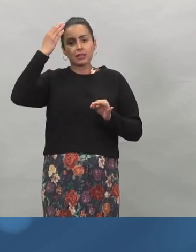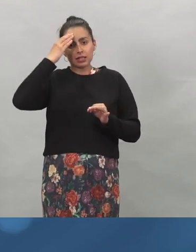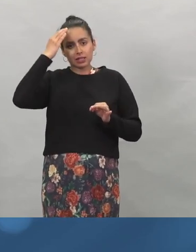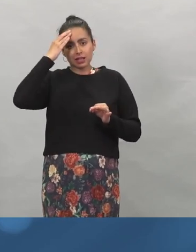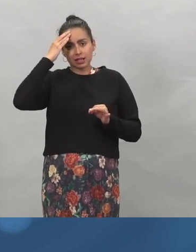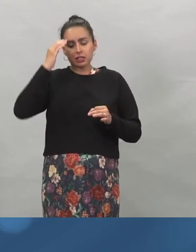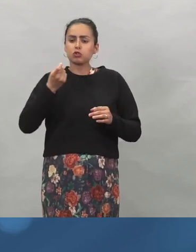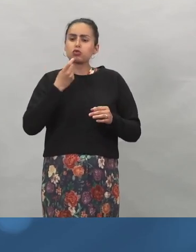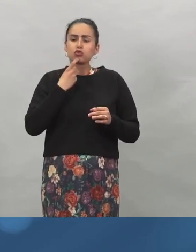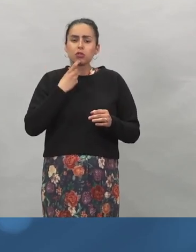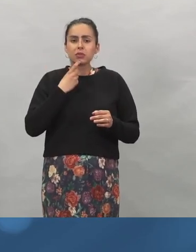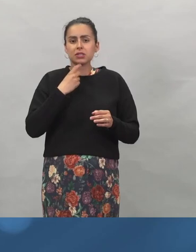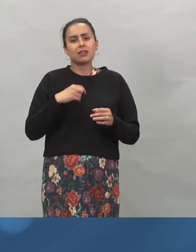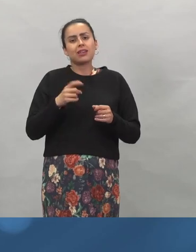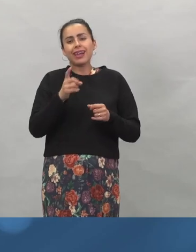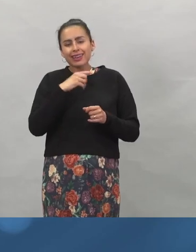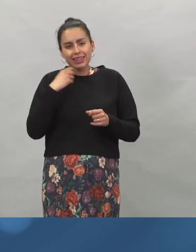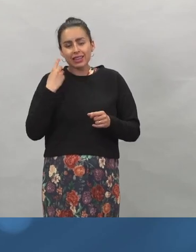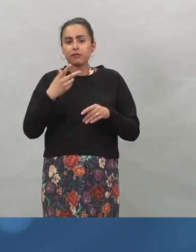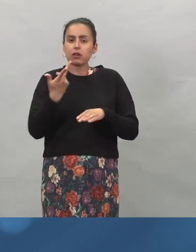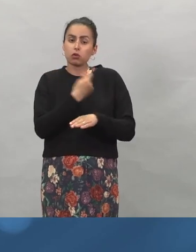saavutettu riittävä rokotekattavuus?